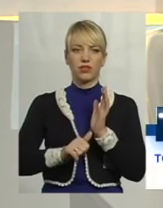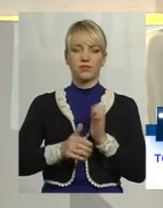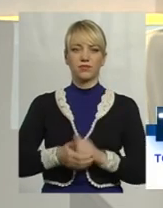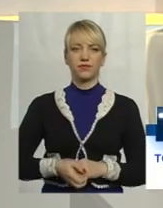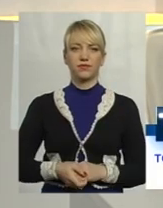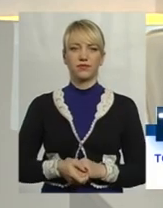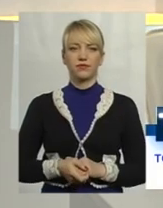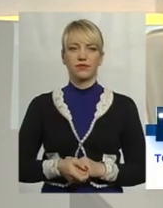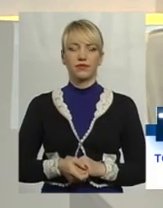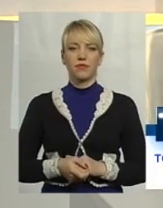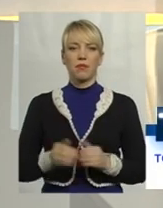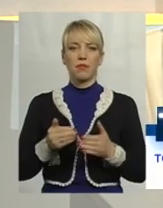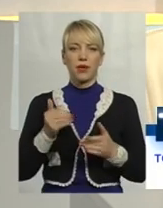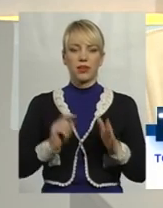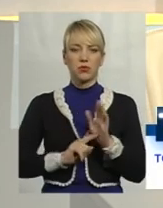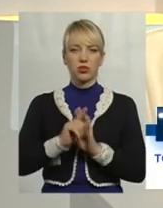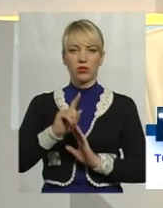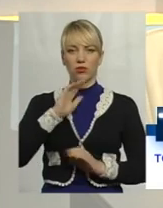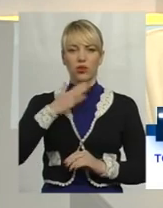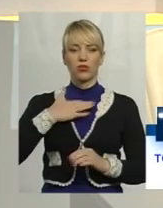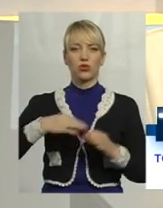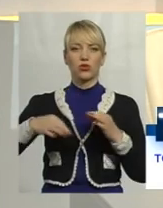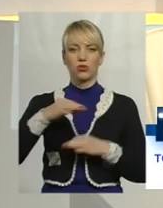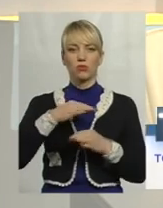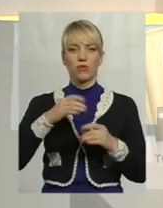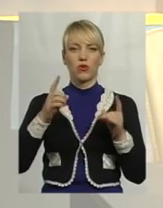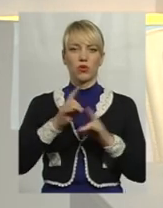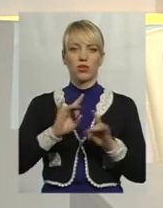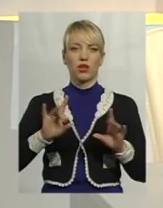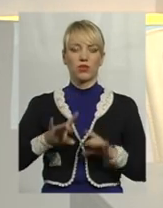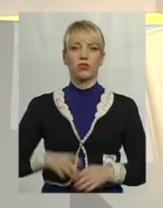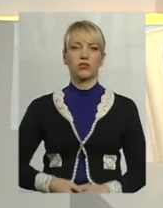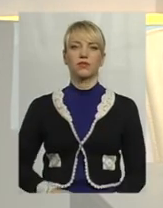Та перед початком нашої розмови короткий анонс.